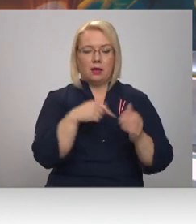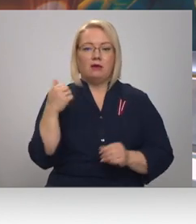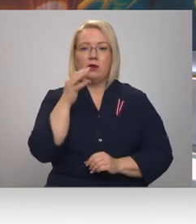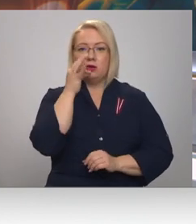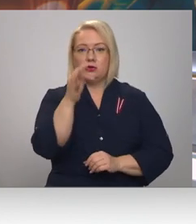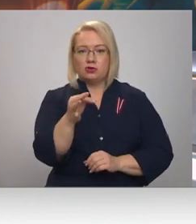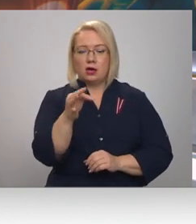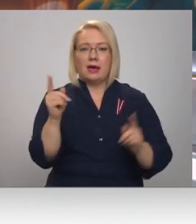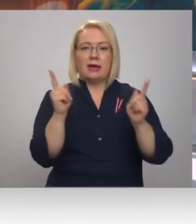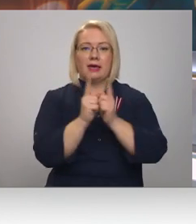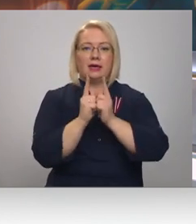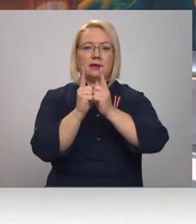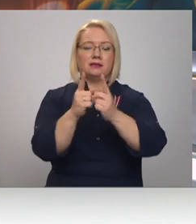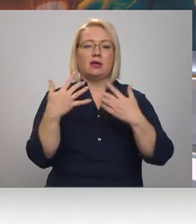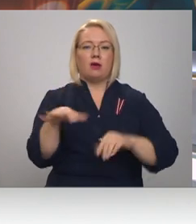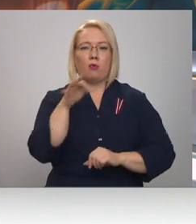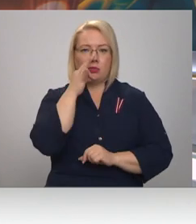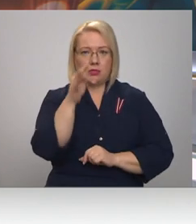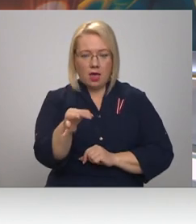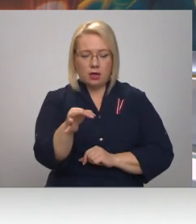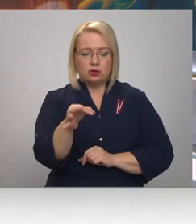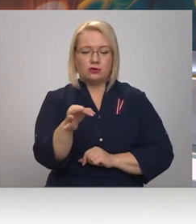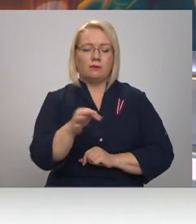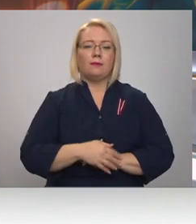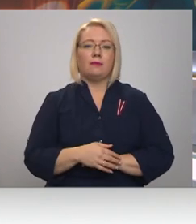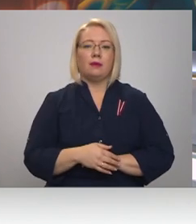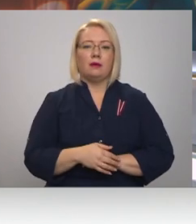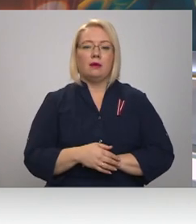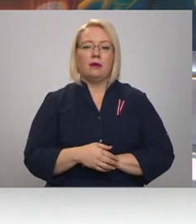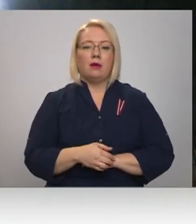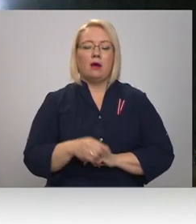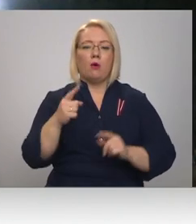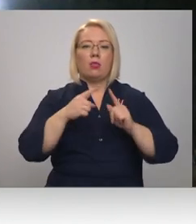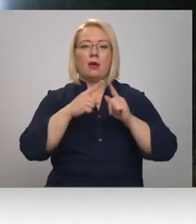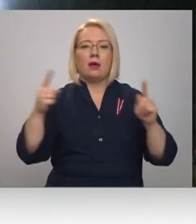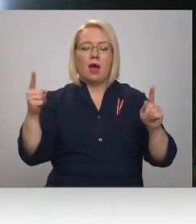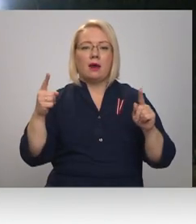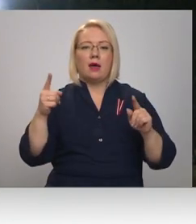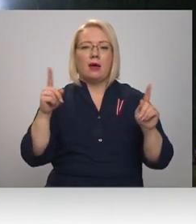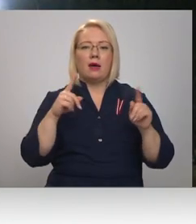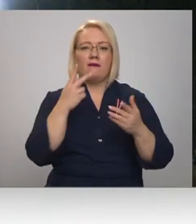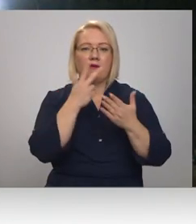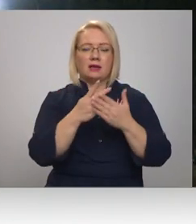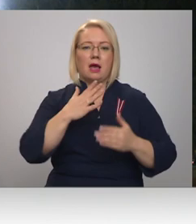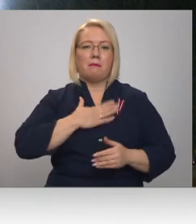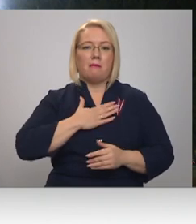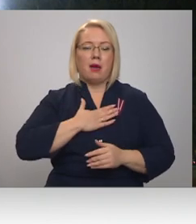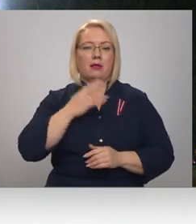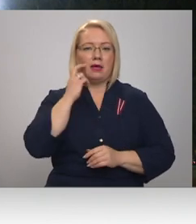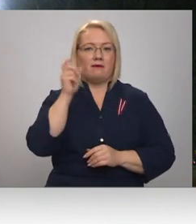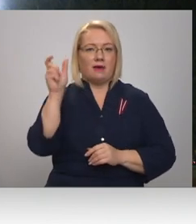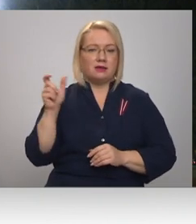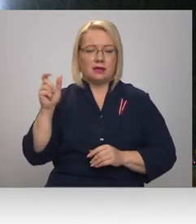Īso versē es jau teicu. Garā versija tāda, ka mani vecāki